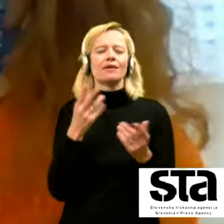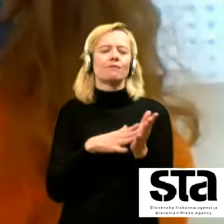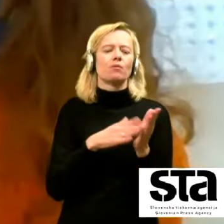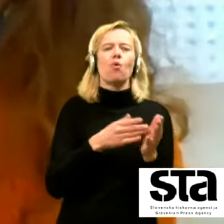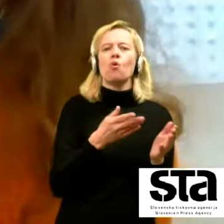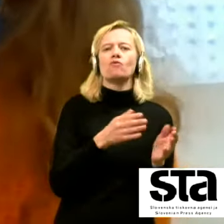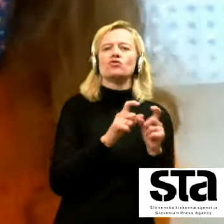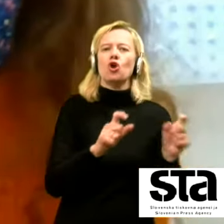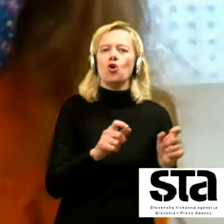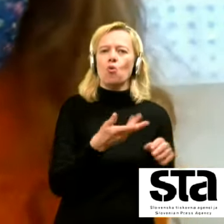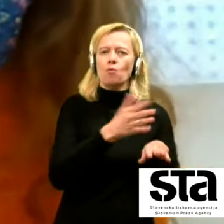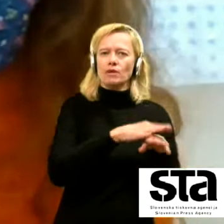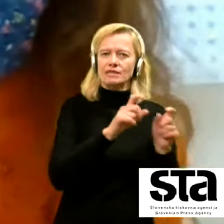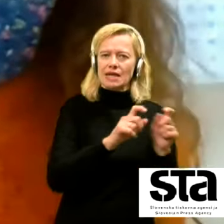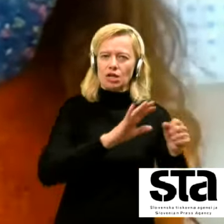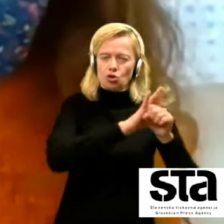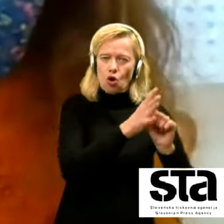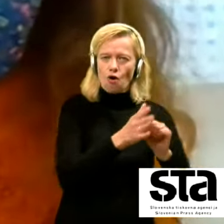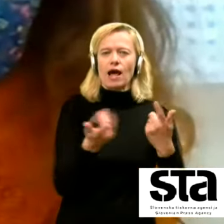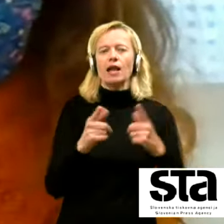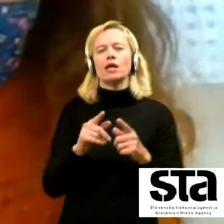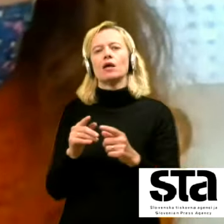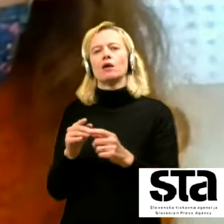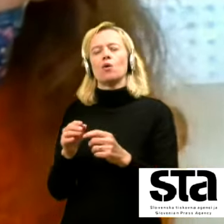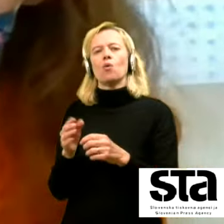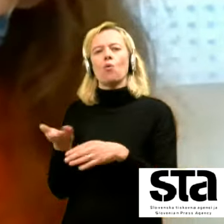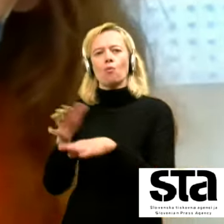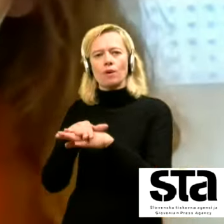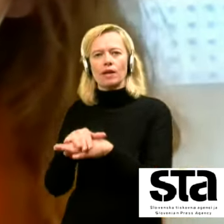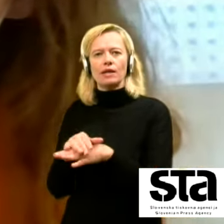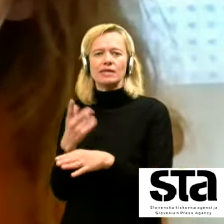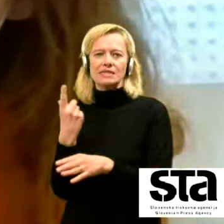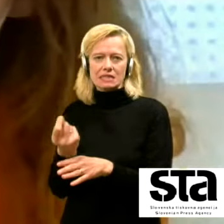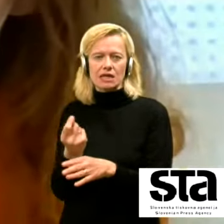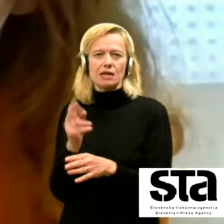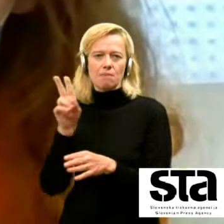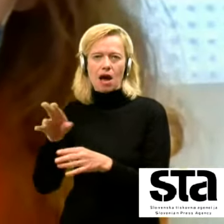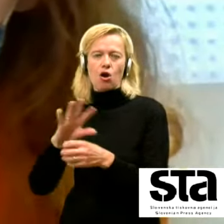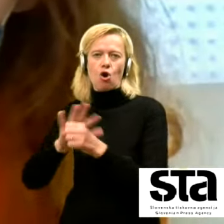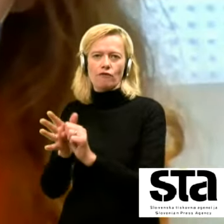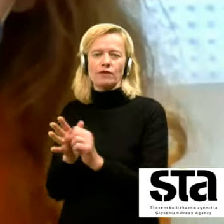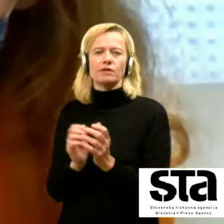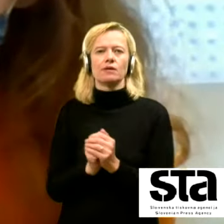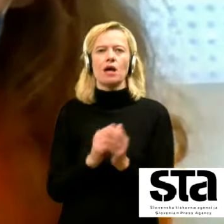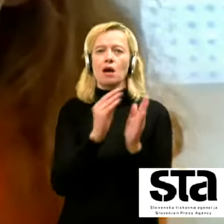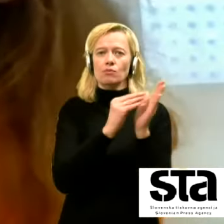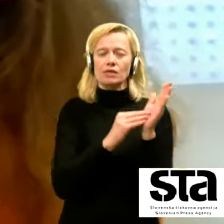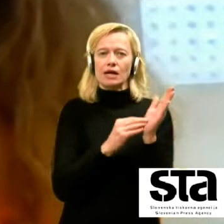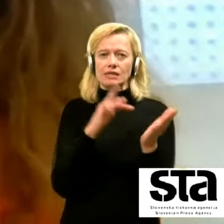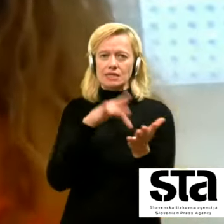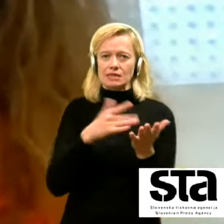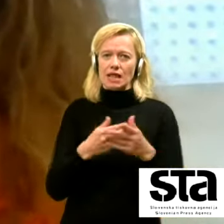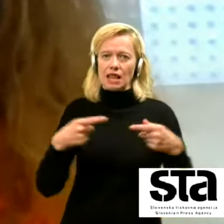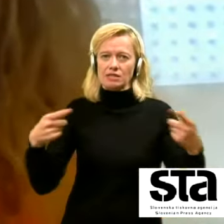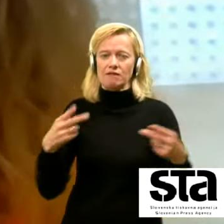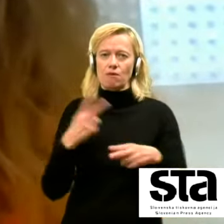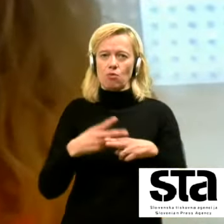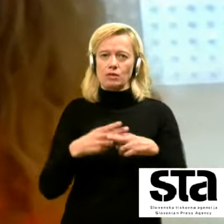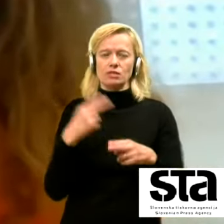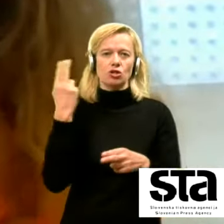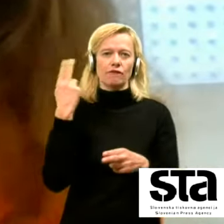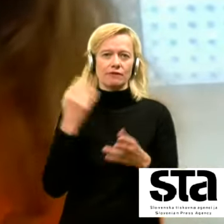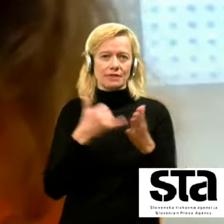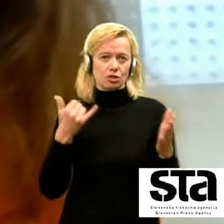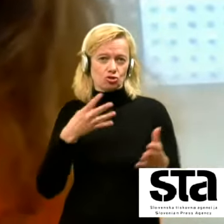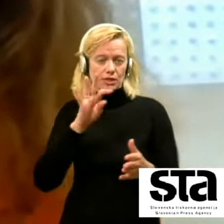umrli s COVID-om po podatkih Evropskega centra za nalezljive boleznje v Sloveniji v zadnjih 14-ih nek po števino